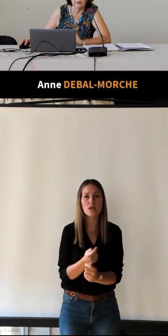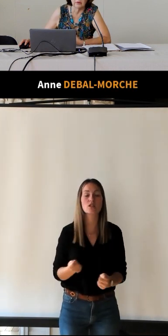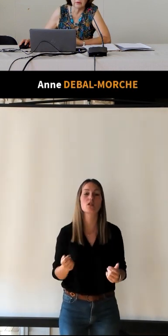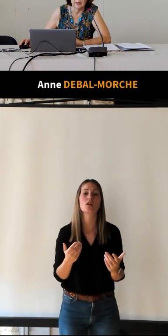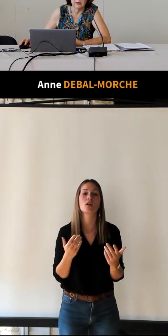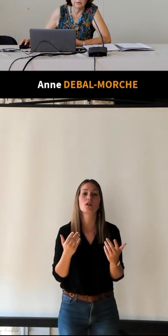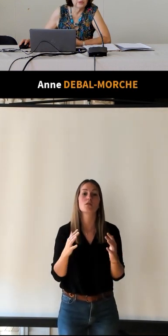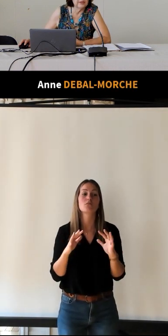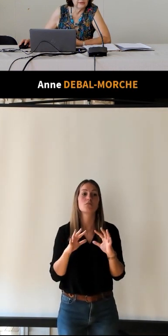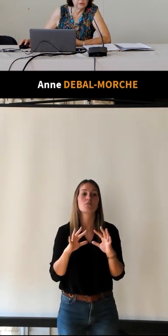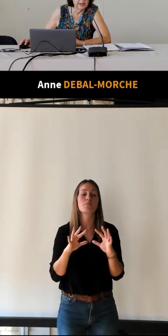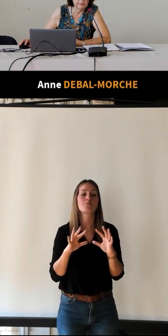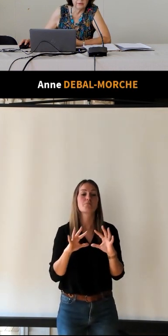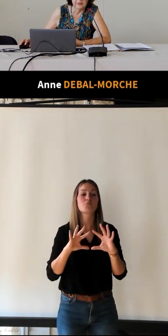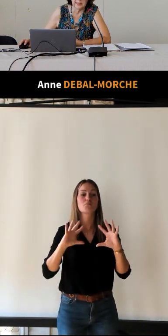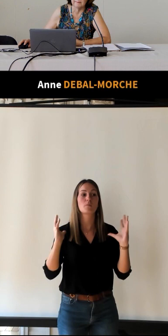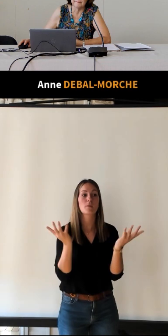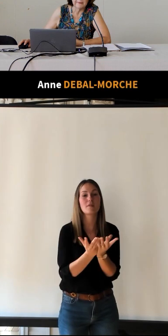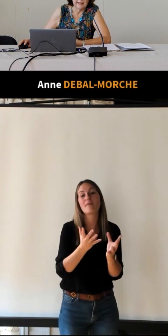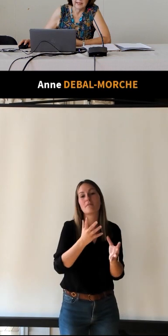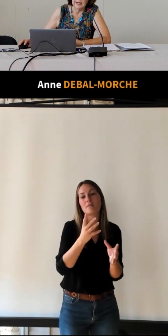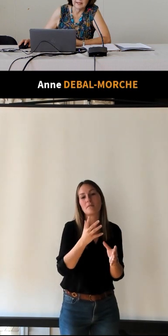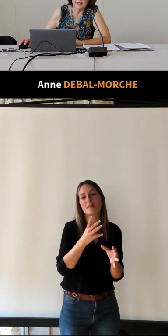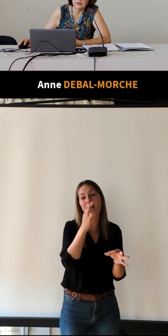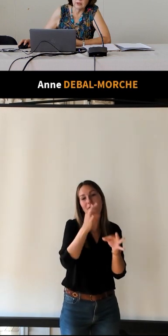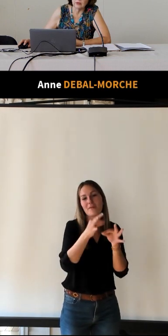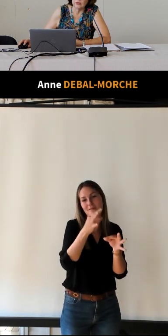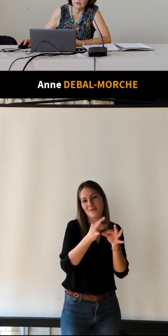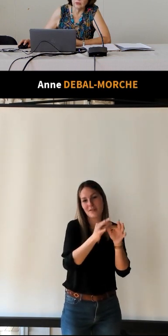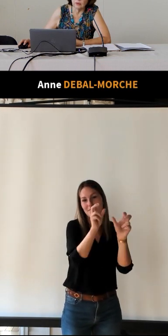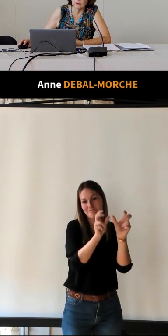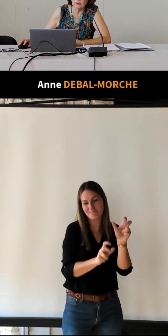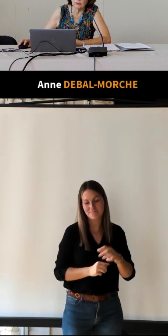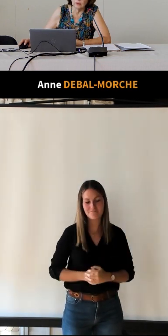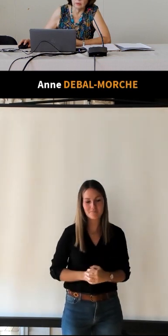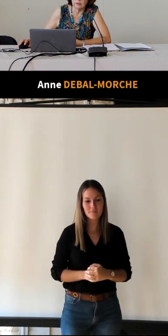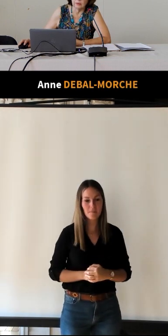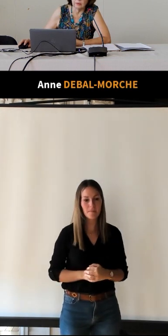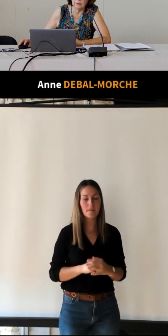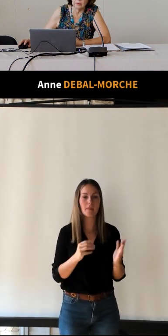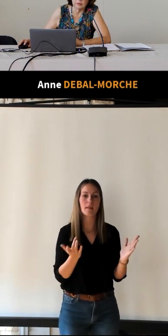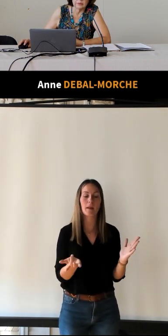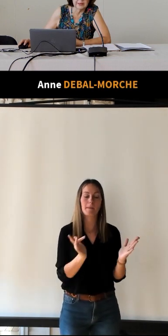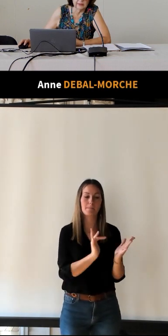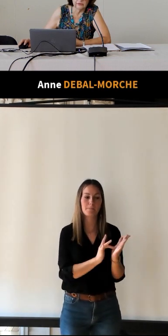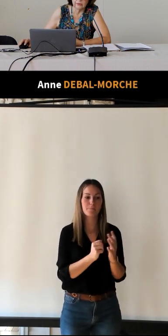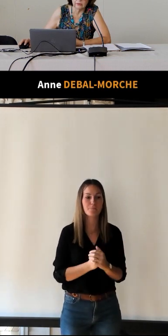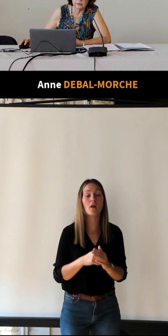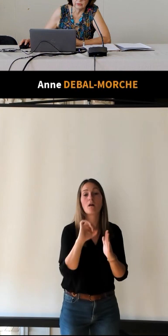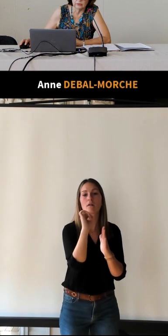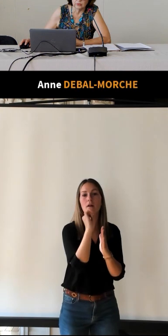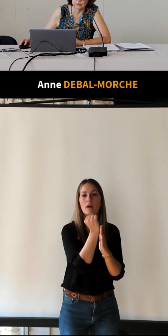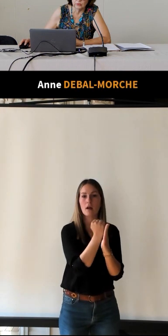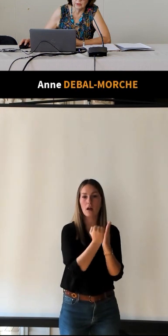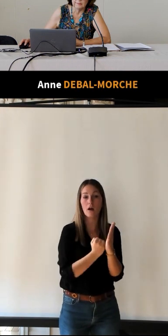avec le motif d'une grappe de vigne. À l'intérieur, donc, une gravure